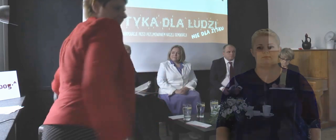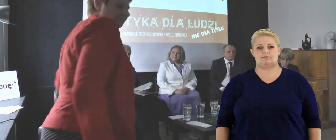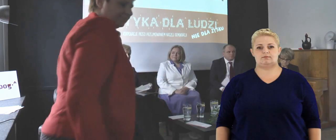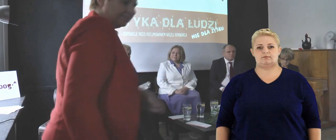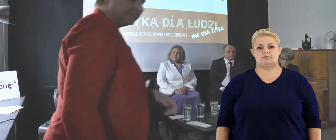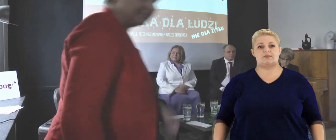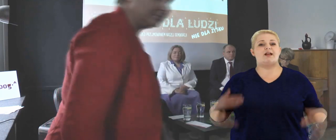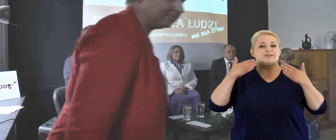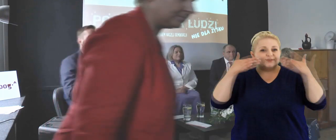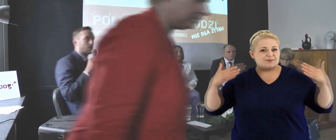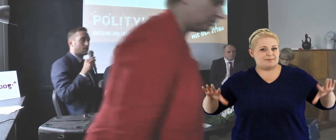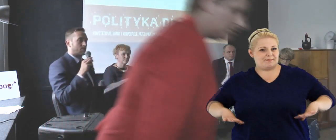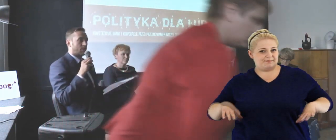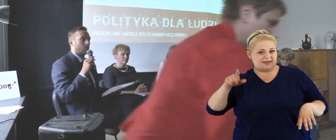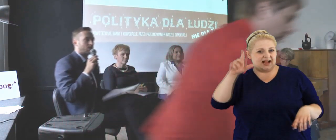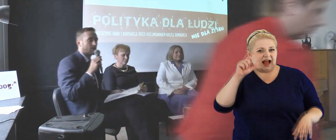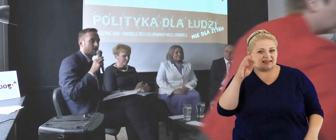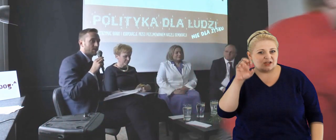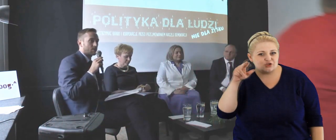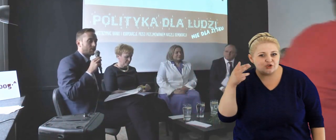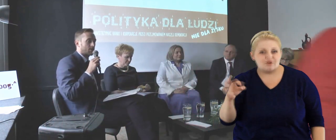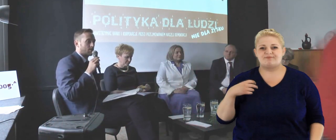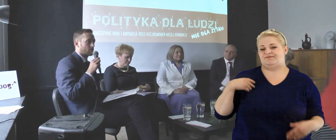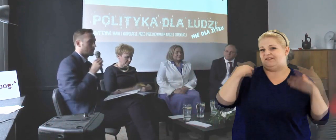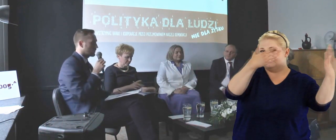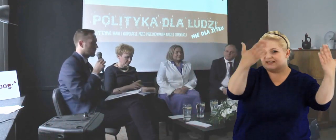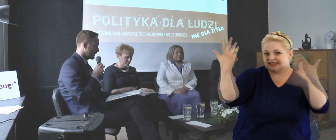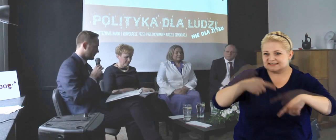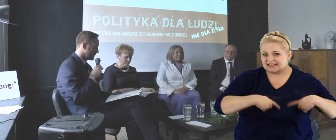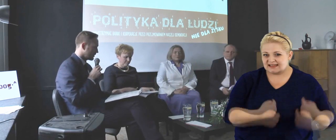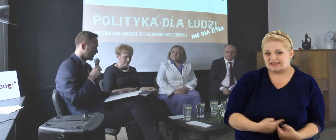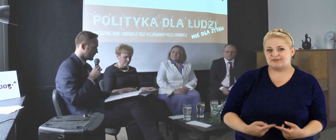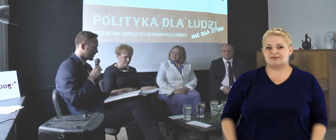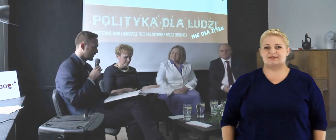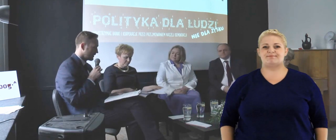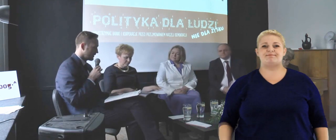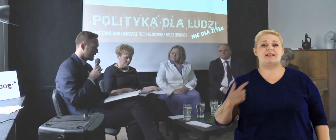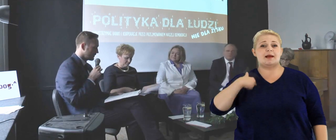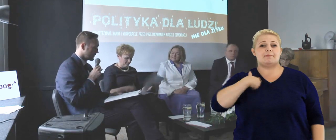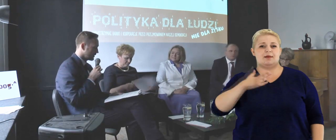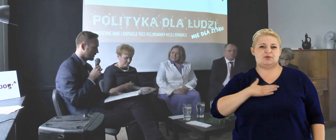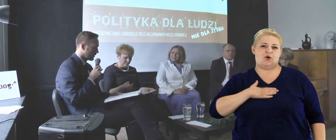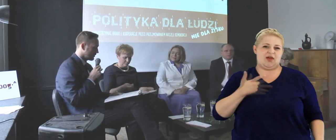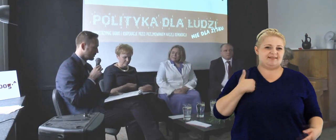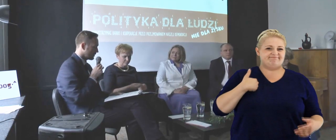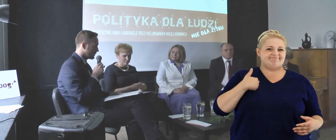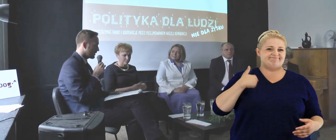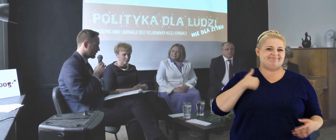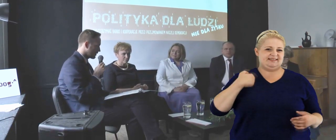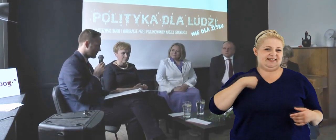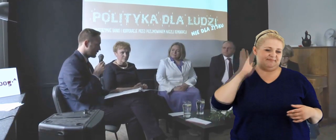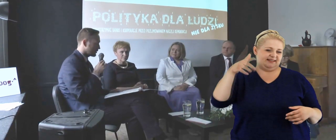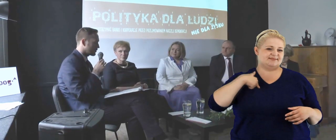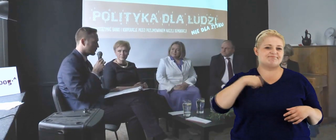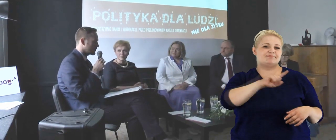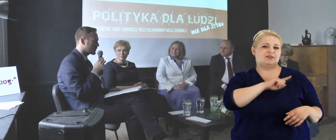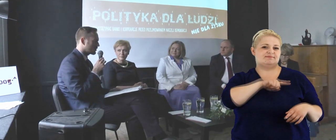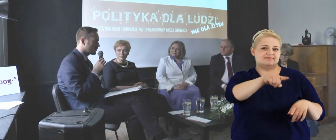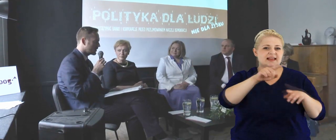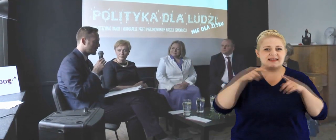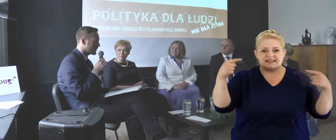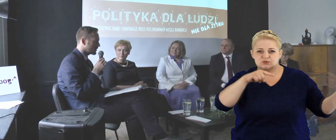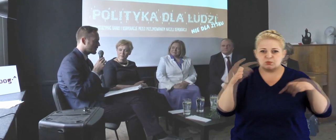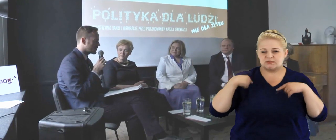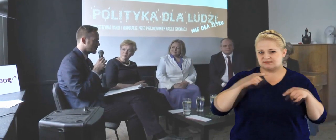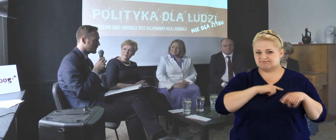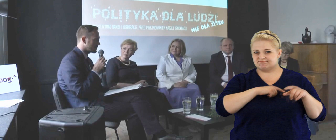Dziękuję bardzo, Katarzyno. Witam Państwa serdecznie. mam taką trochę niewdzięczną zawsze rolę być moderatorem tej dyskusji.